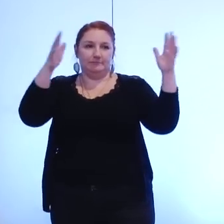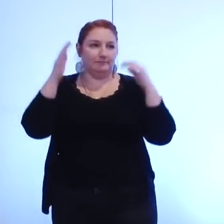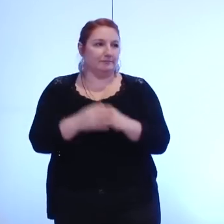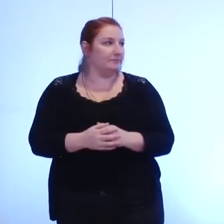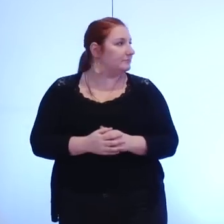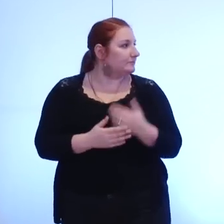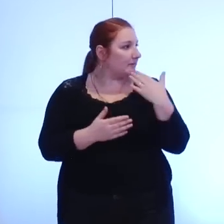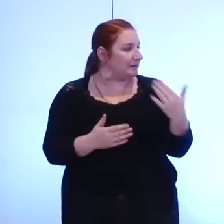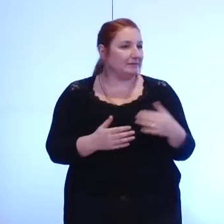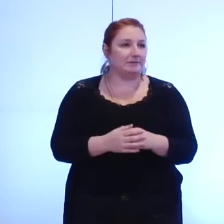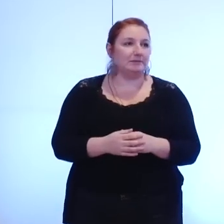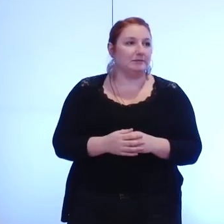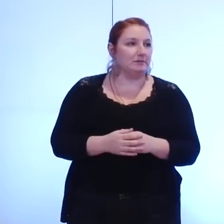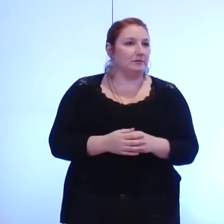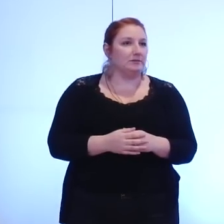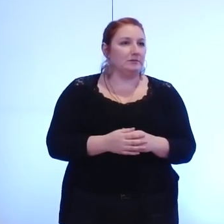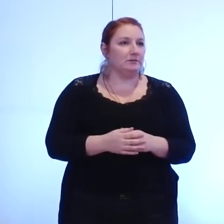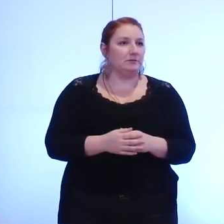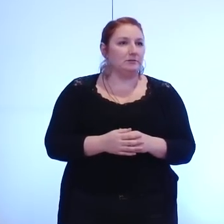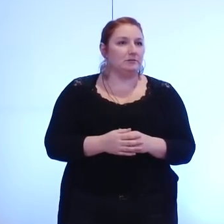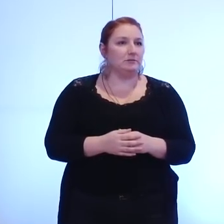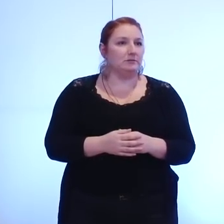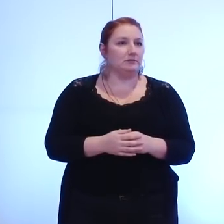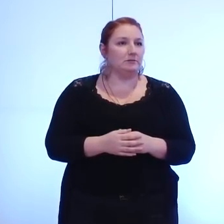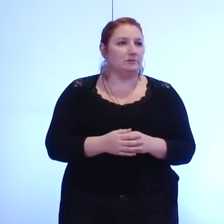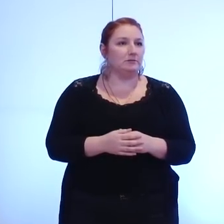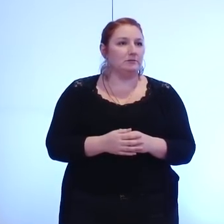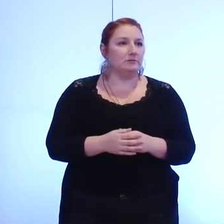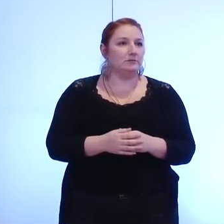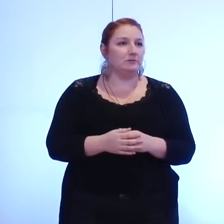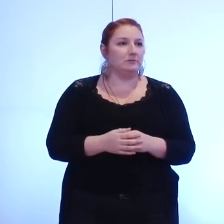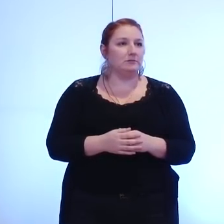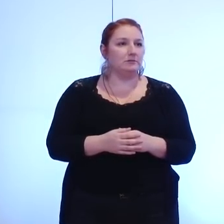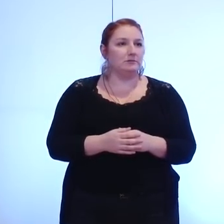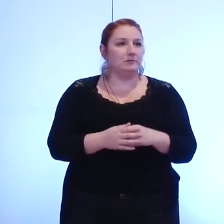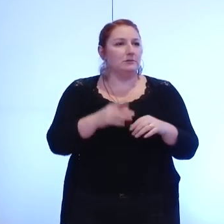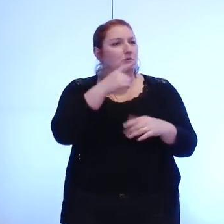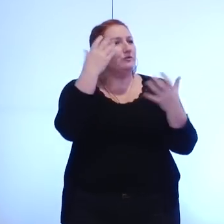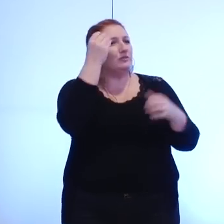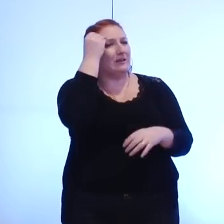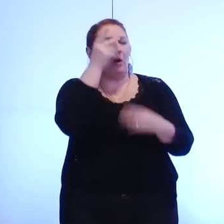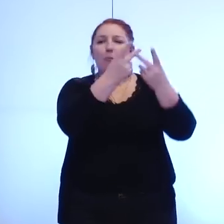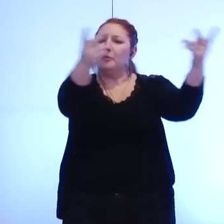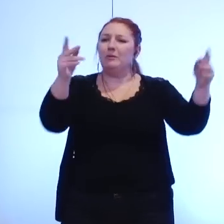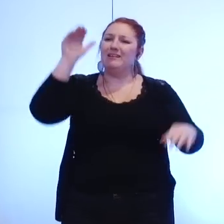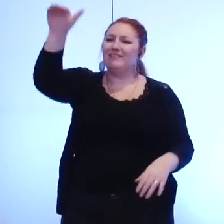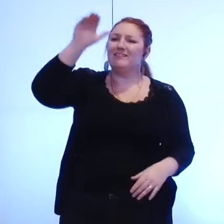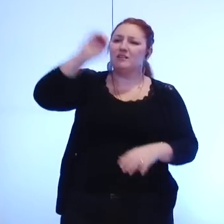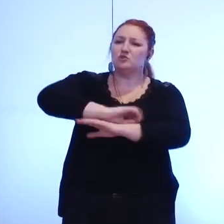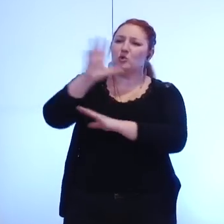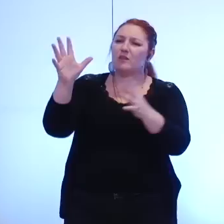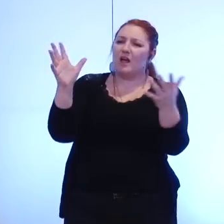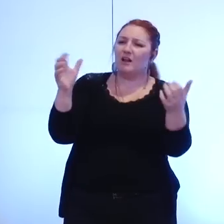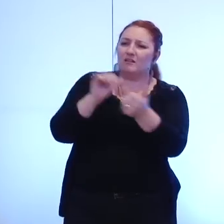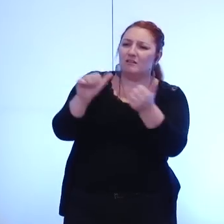merci et de nous passer de passer je vous en prie il y a